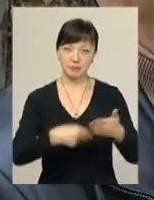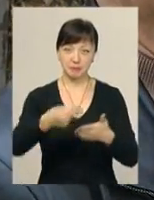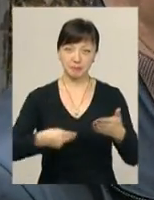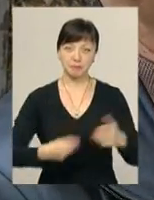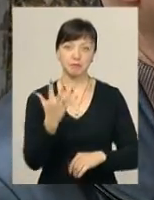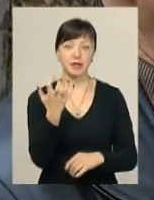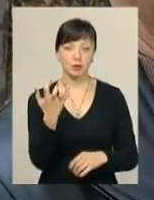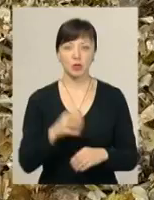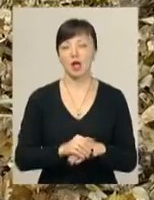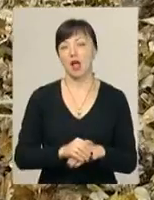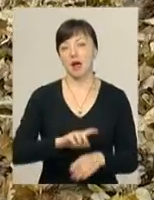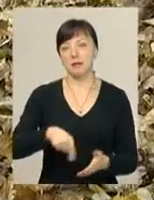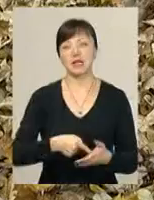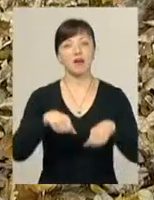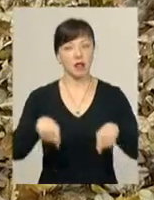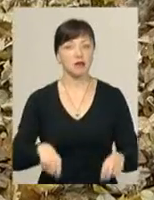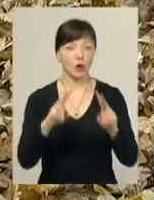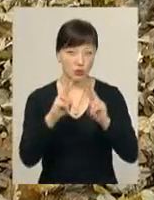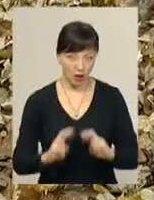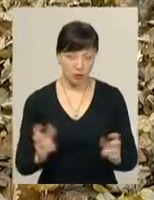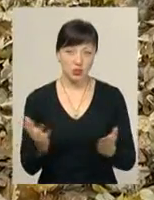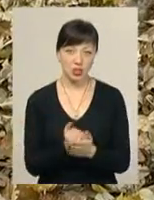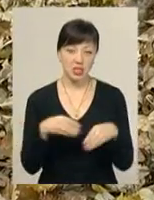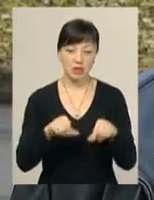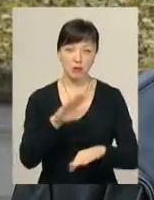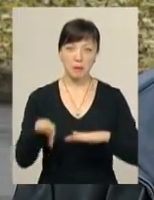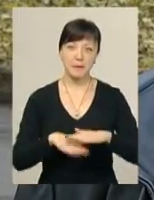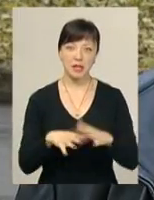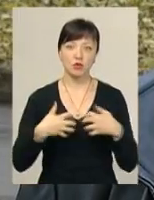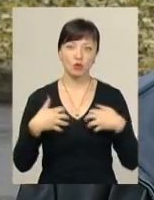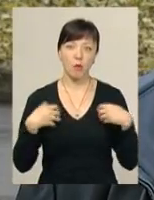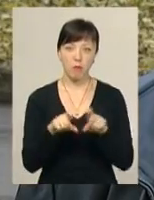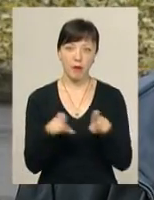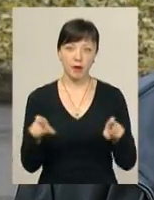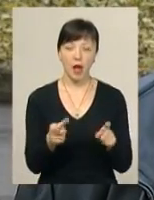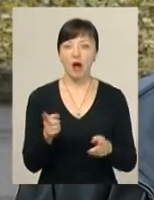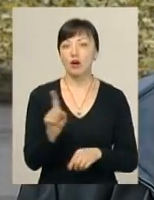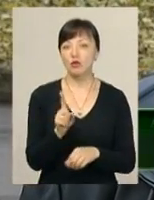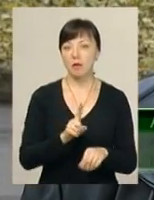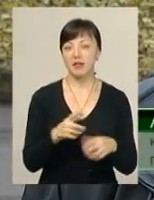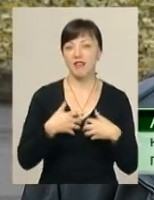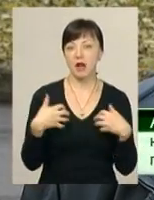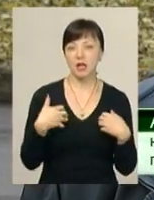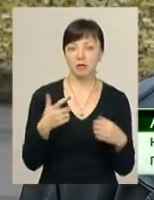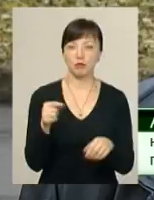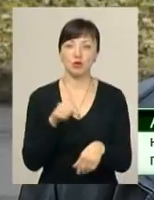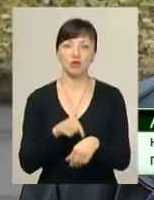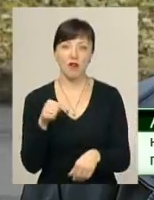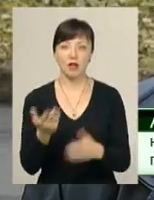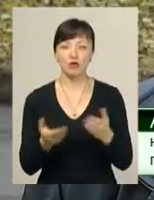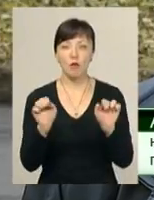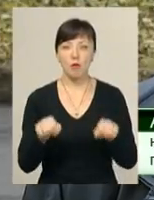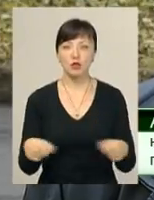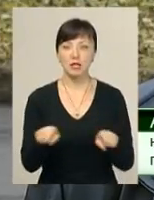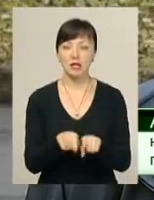500 голосів. Міська влада її розглянула і знайшла землю під зоопарк. Аби тварини більш-менш почувалися, якщо можна